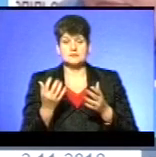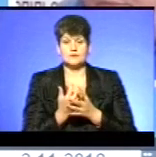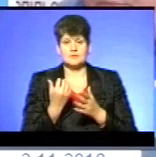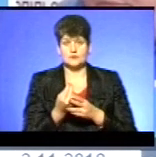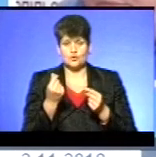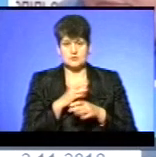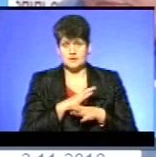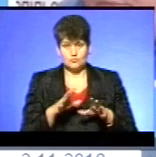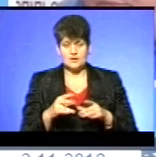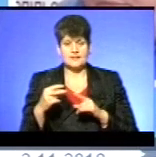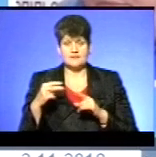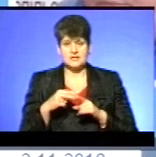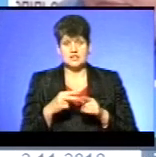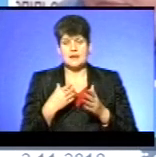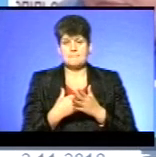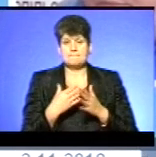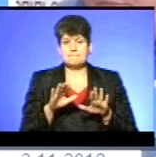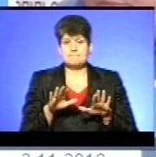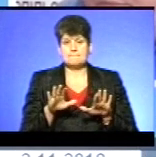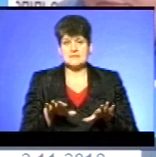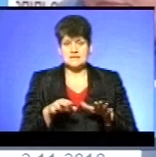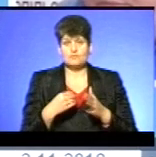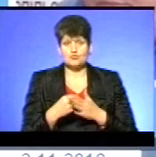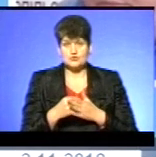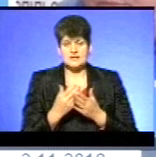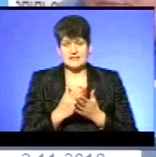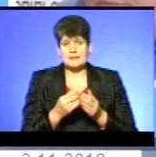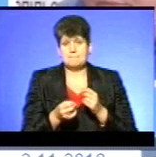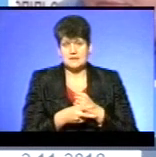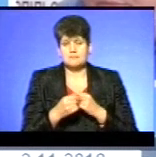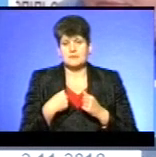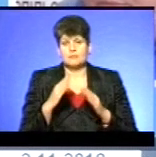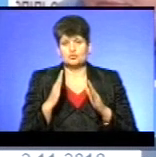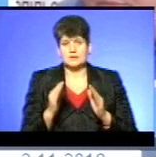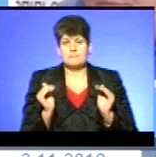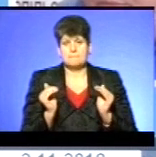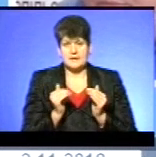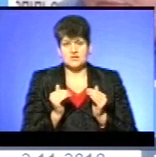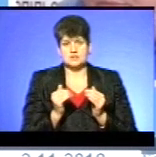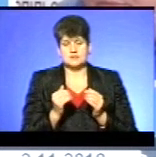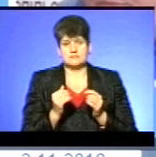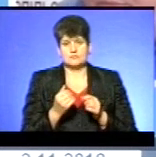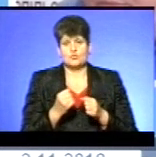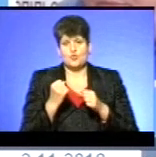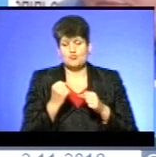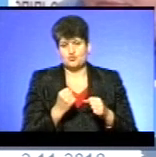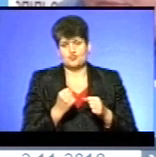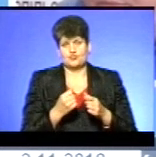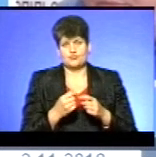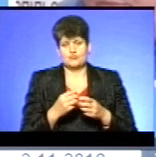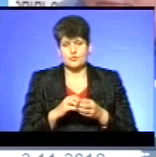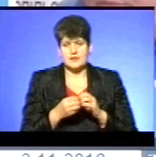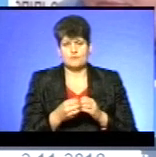що навантаження на місцевий бюджет, який є досить бідний, скажімо так, ми будемо меншим навантаженням для нашого обігу. Тарифом виживання на